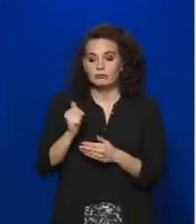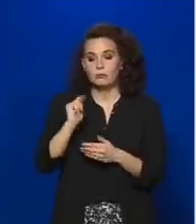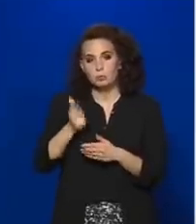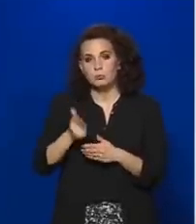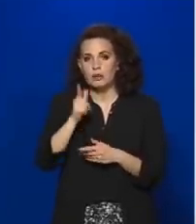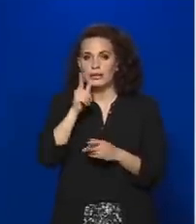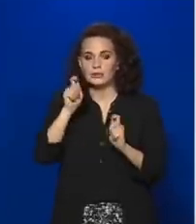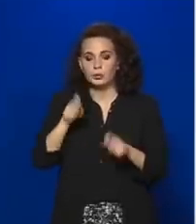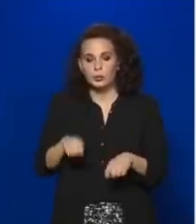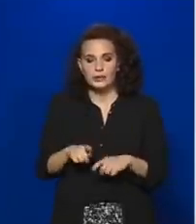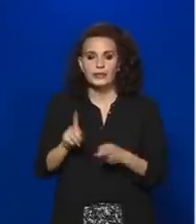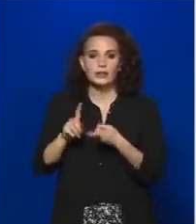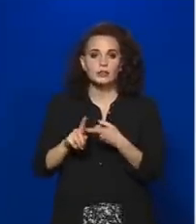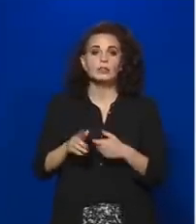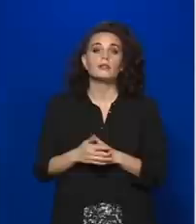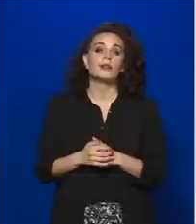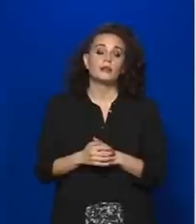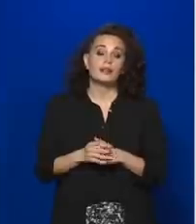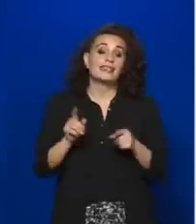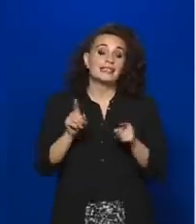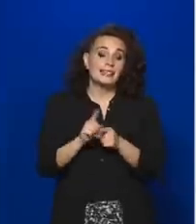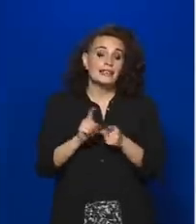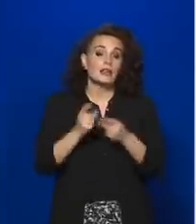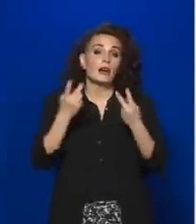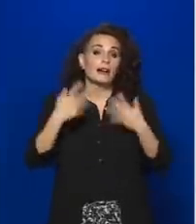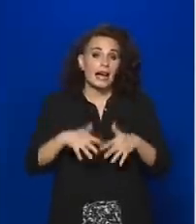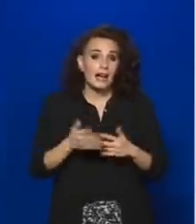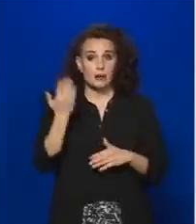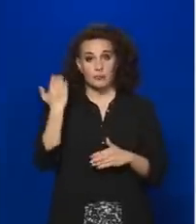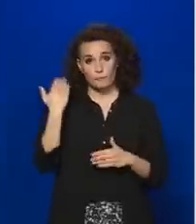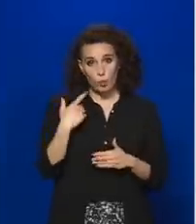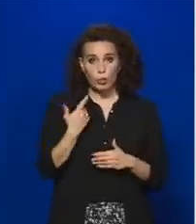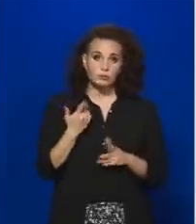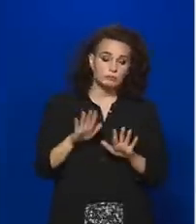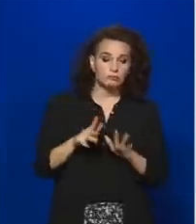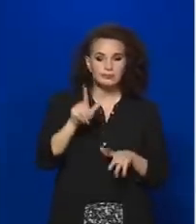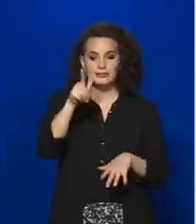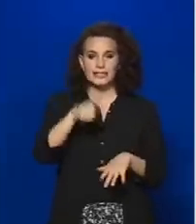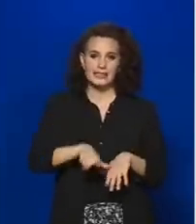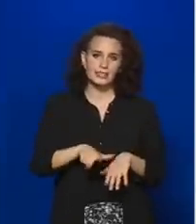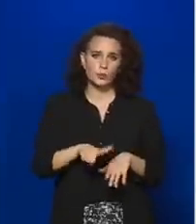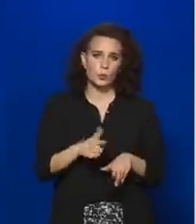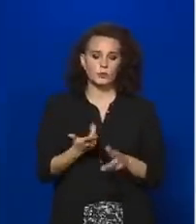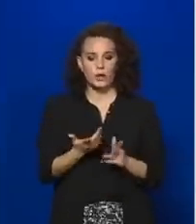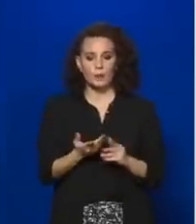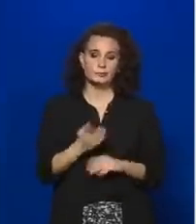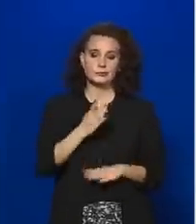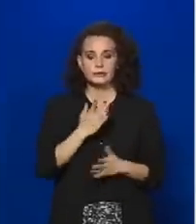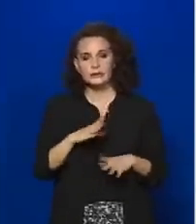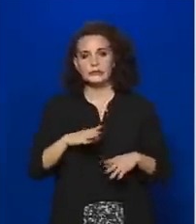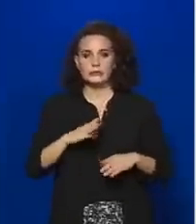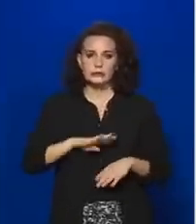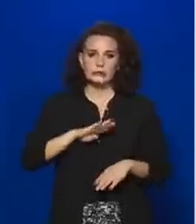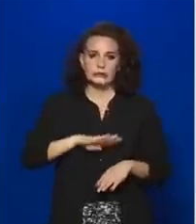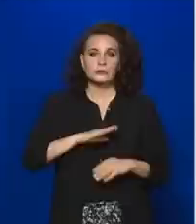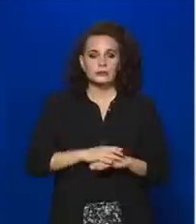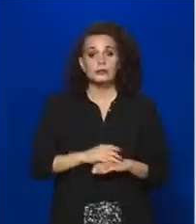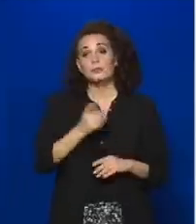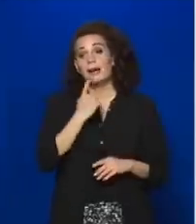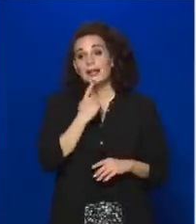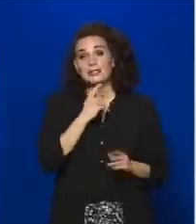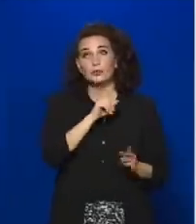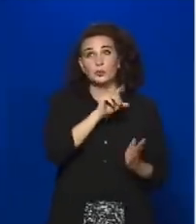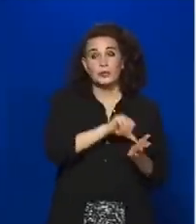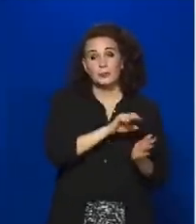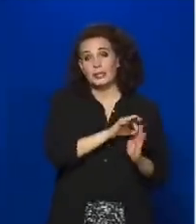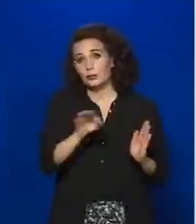döntés. Így azok a károk, amelyek bekövetkeztek, talán két hónapra mérsékelhetők, és erről a két hónap, március közepétől, akkor május